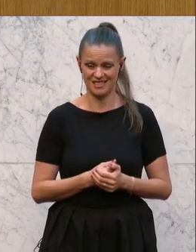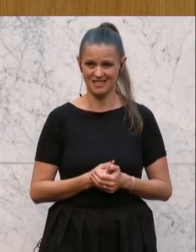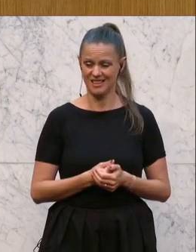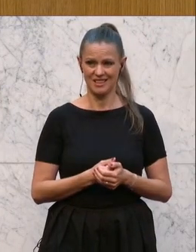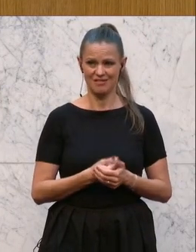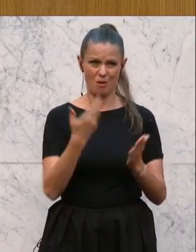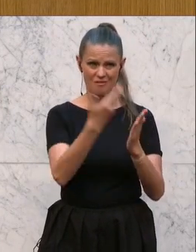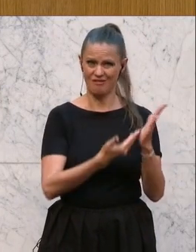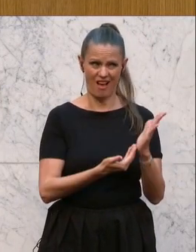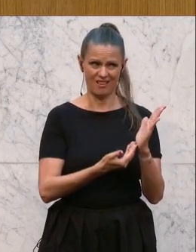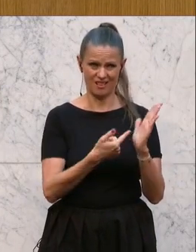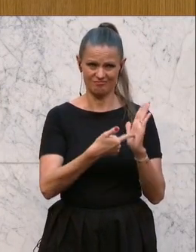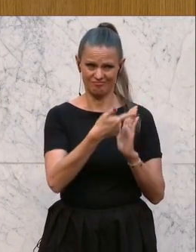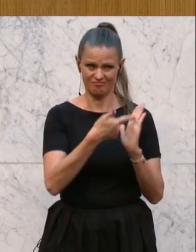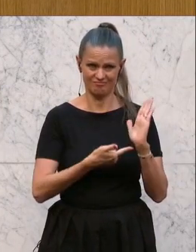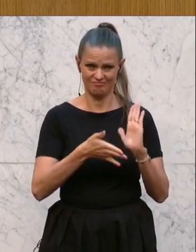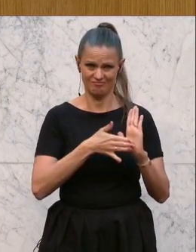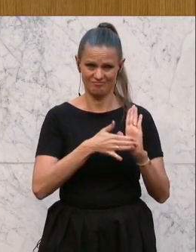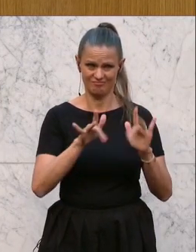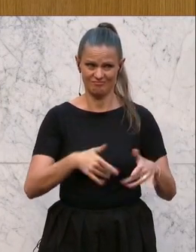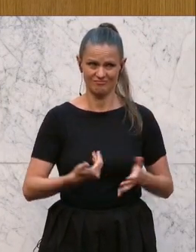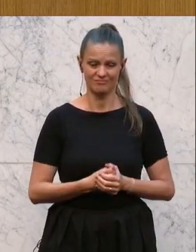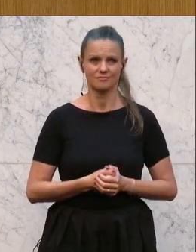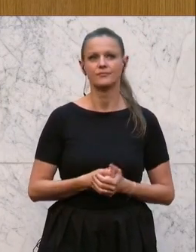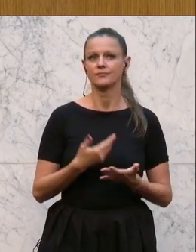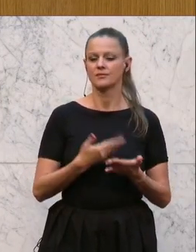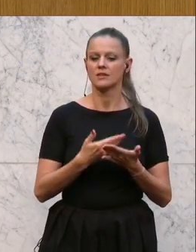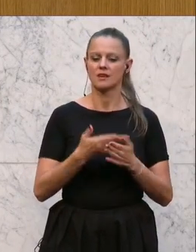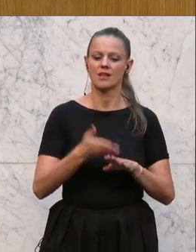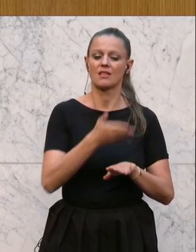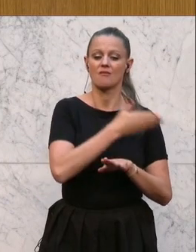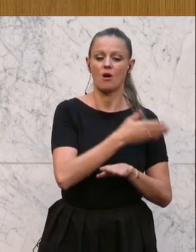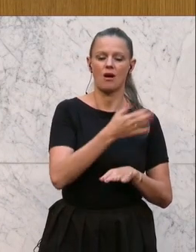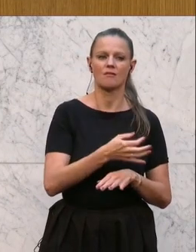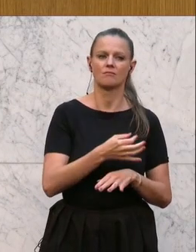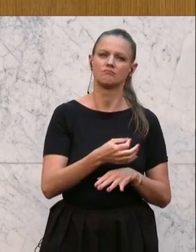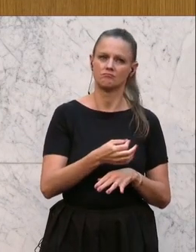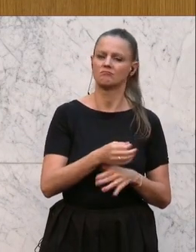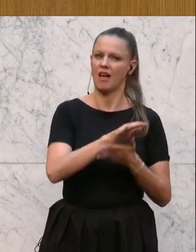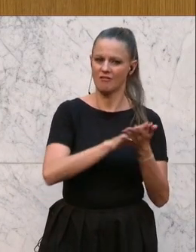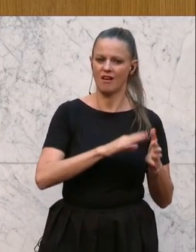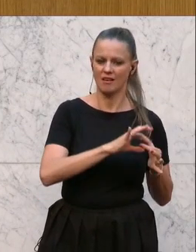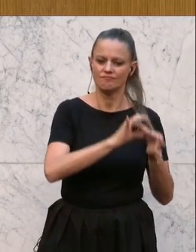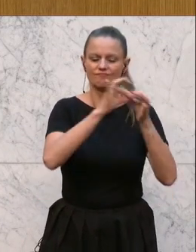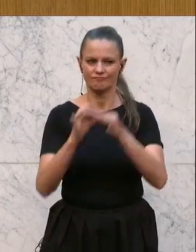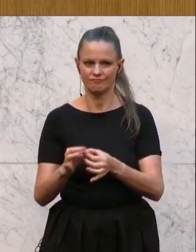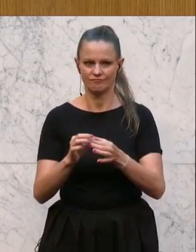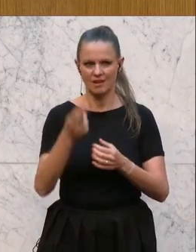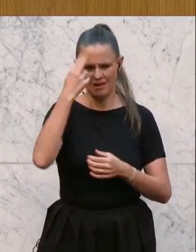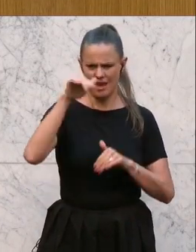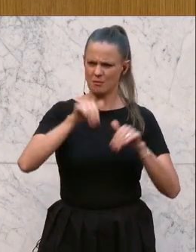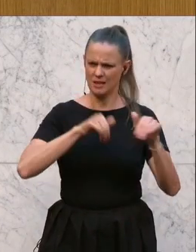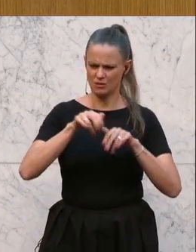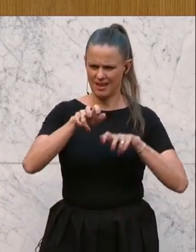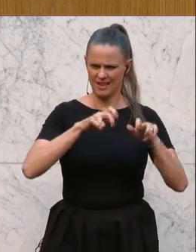einfach wirklich laut. Ich möchte auch fortsetzen, was ich vorher begonnen habe, Herr Minister, und die Regierungsparteien, sind Sie sich eigentlich